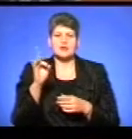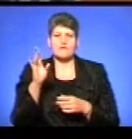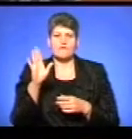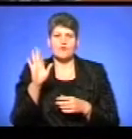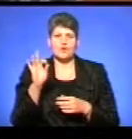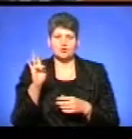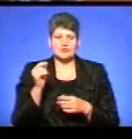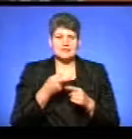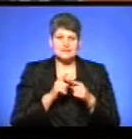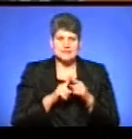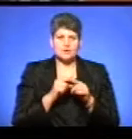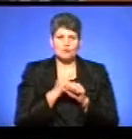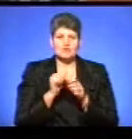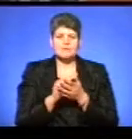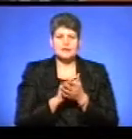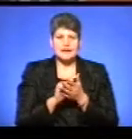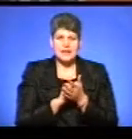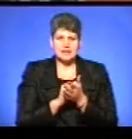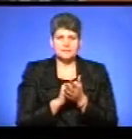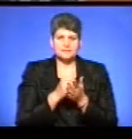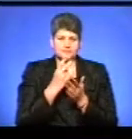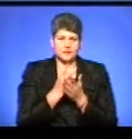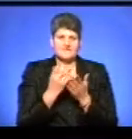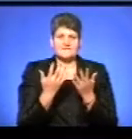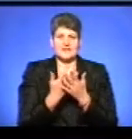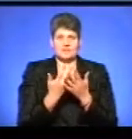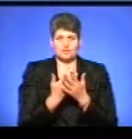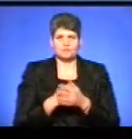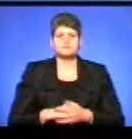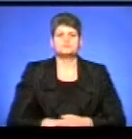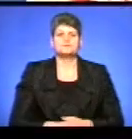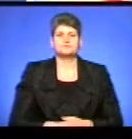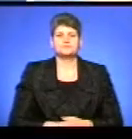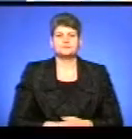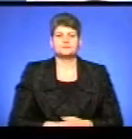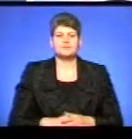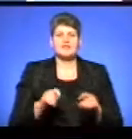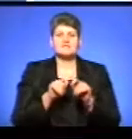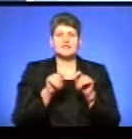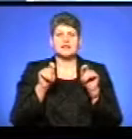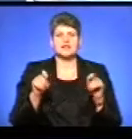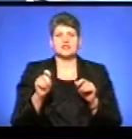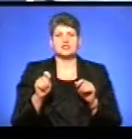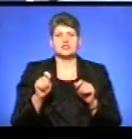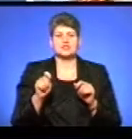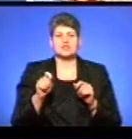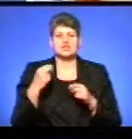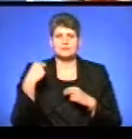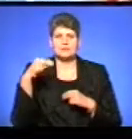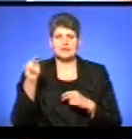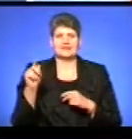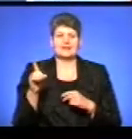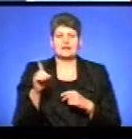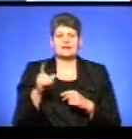бачив ще ніхто. Це робочий матеріал з фільму. Відкритий чемпіонат Тернополя з баскетболу